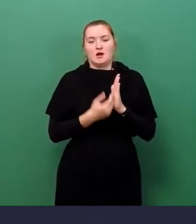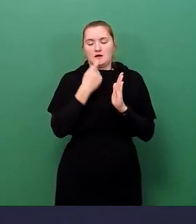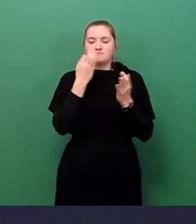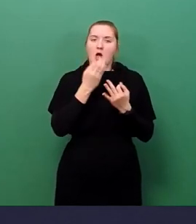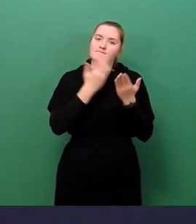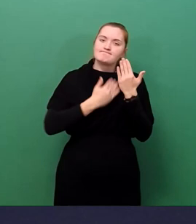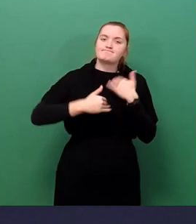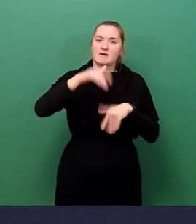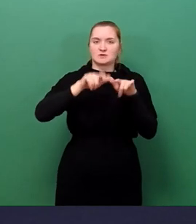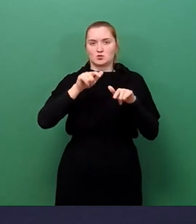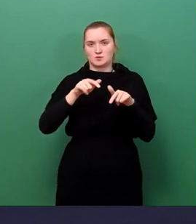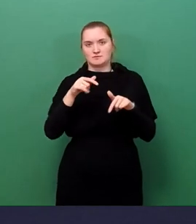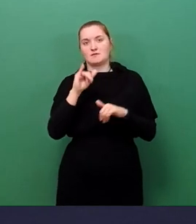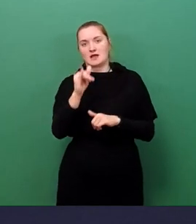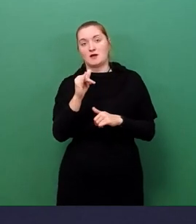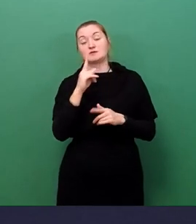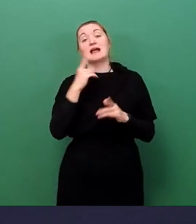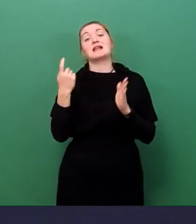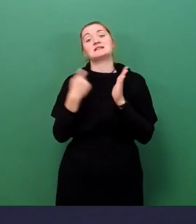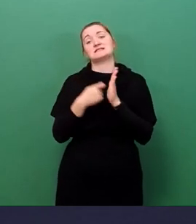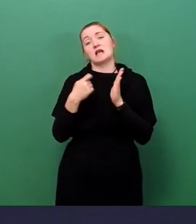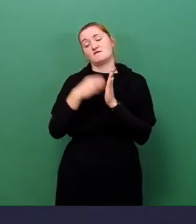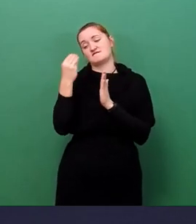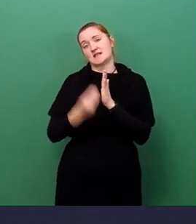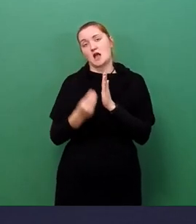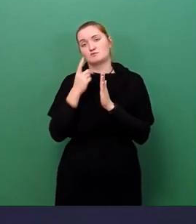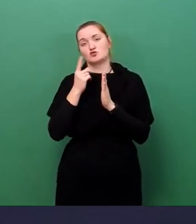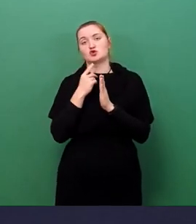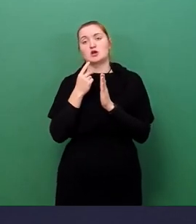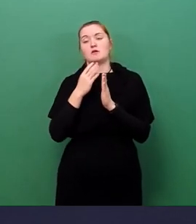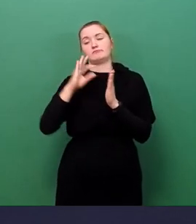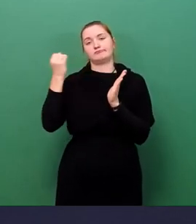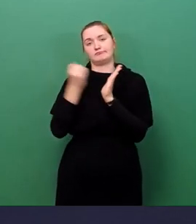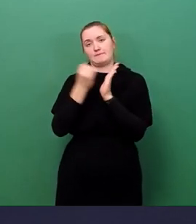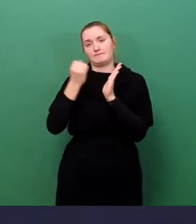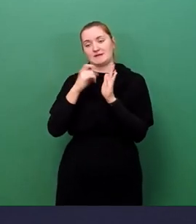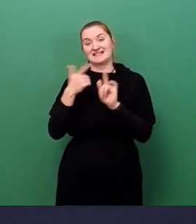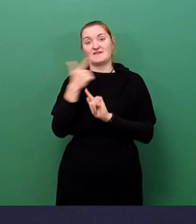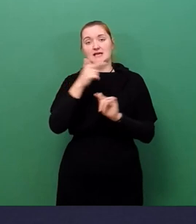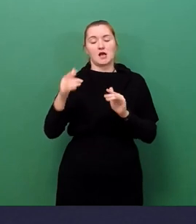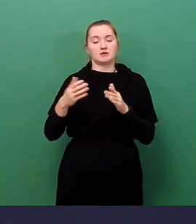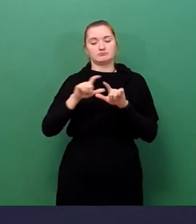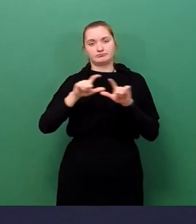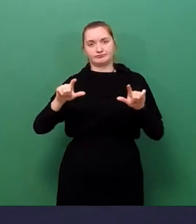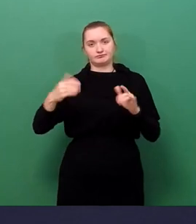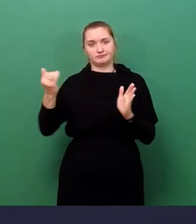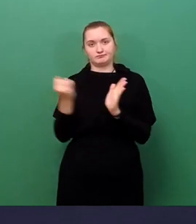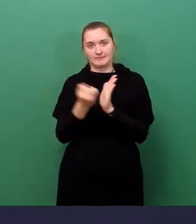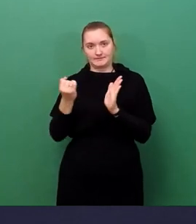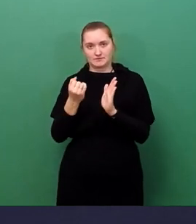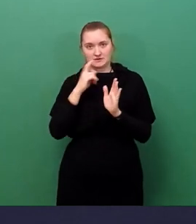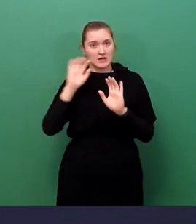der Kaufvertrag dann entsprechend notariell innerhalb von zwei Wochen bekundet wird, ist keine weitere Aktualisierung des